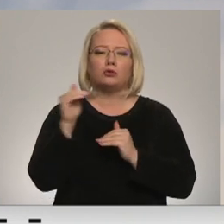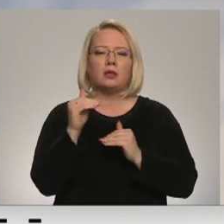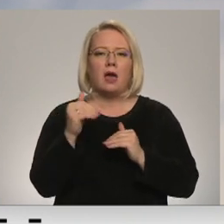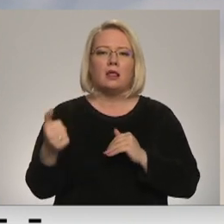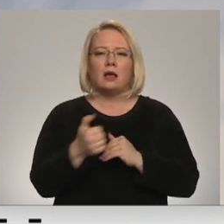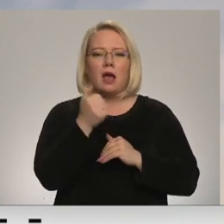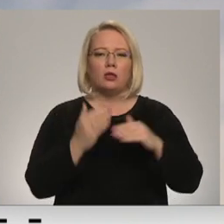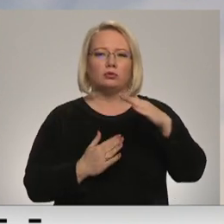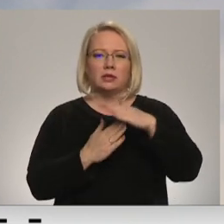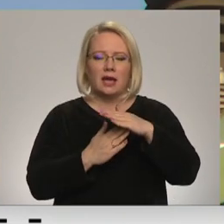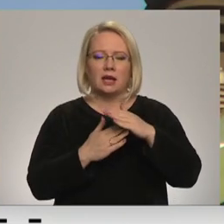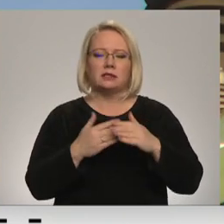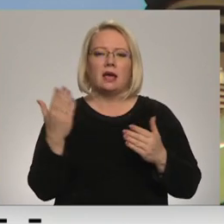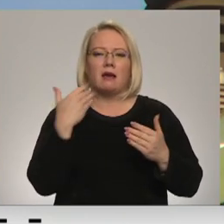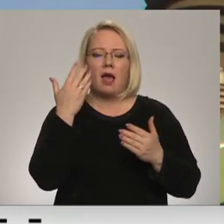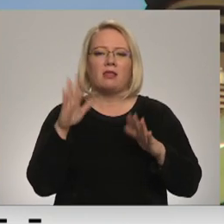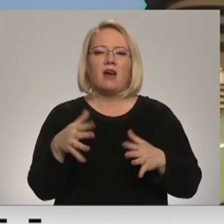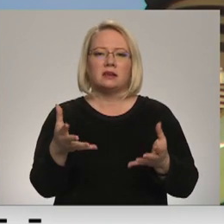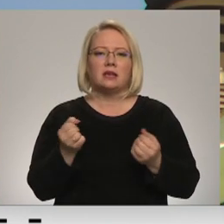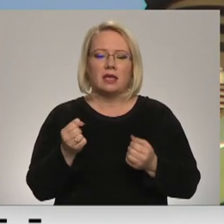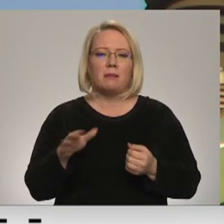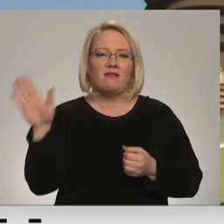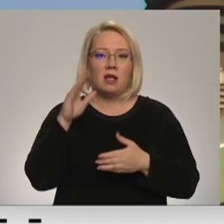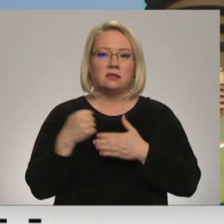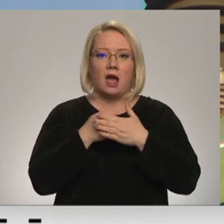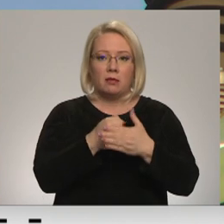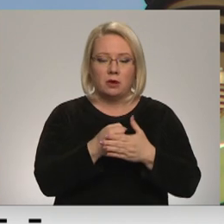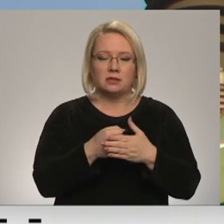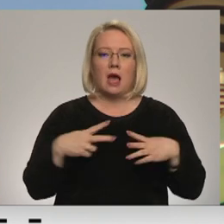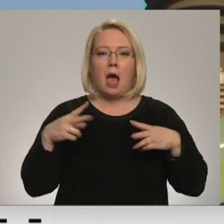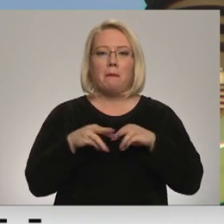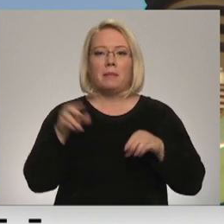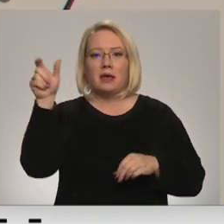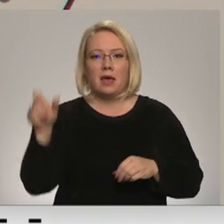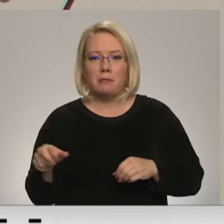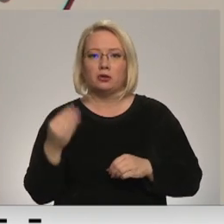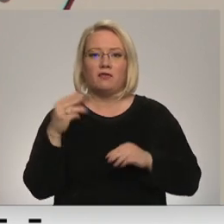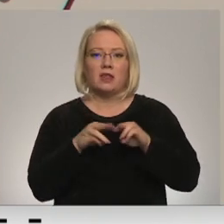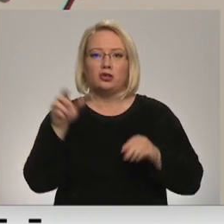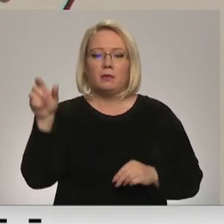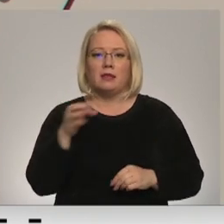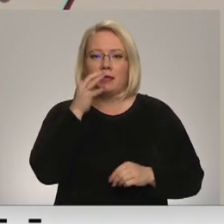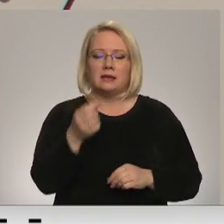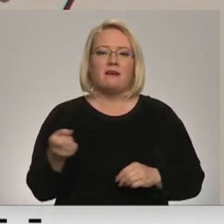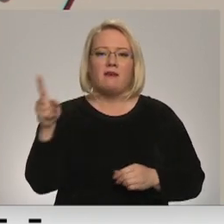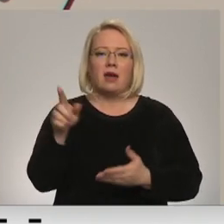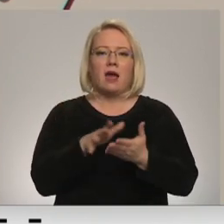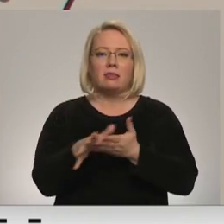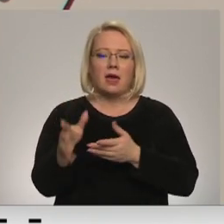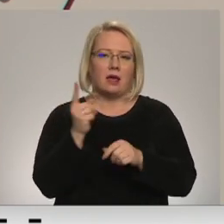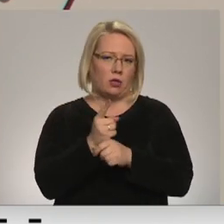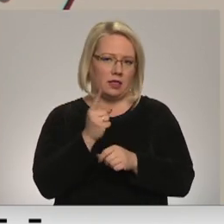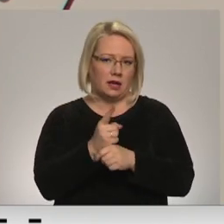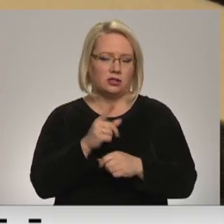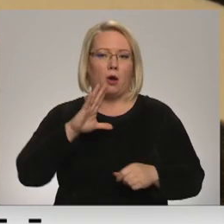kuram viņi varētu saņemt valsts atbalstu, kā premjeras tā finansišu ministrs uzsvēra vēl vairāk tērēt nedrīkstot, jo